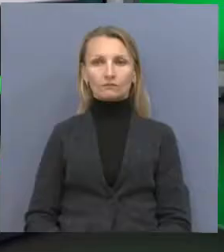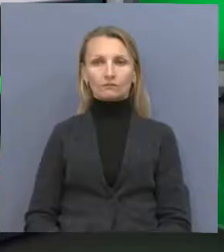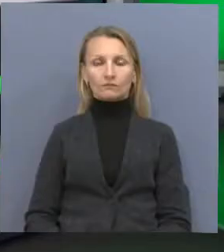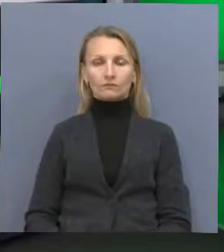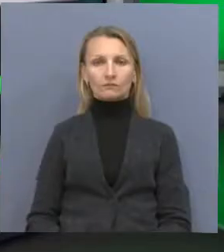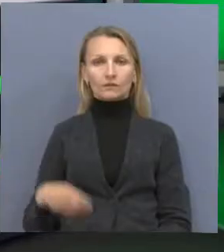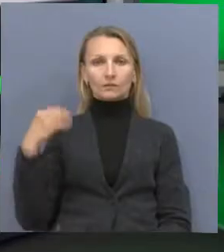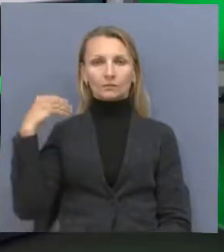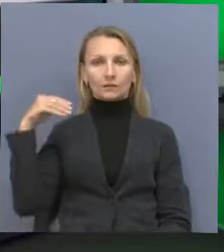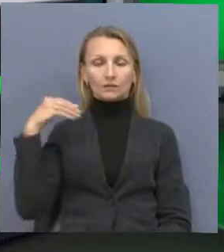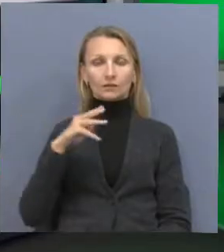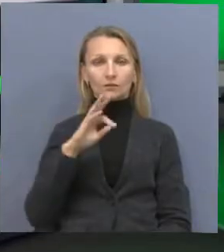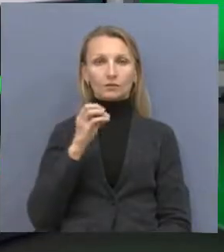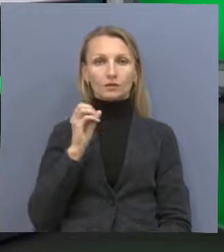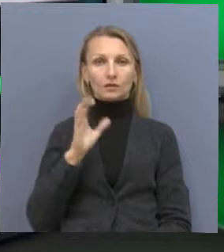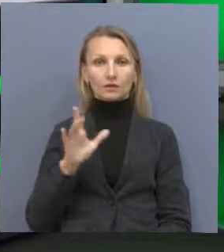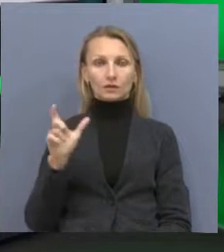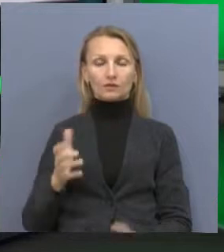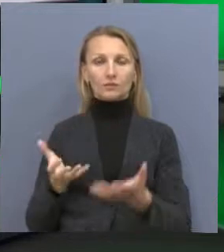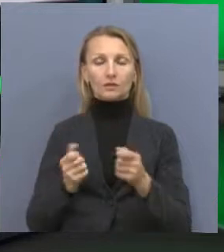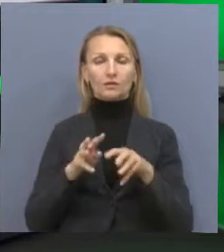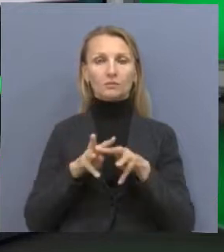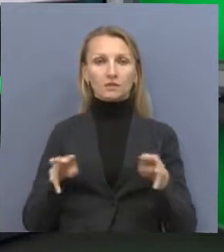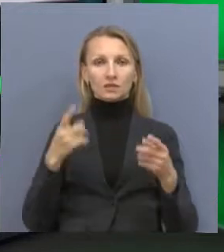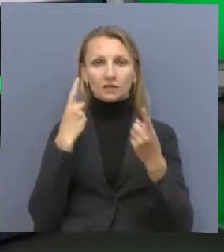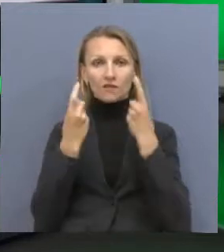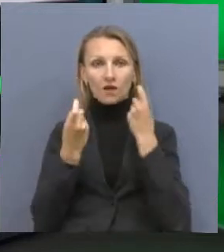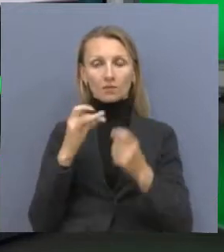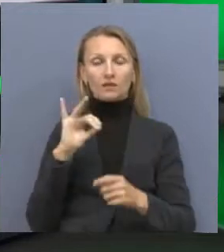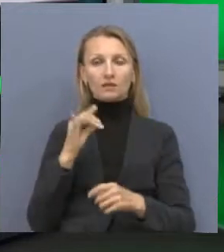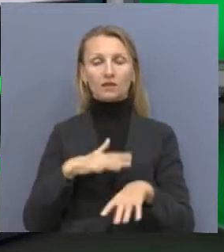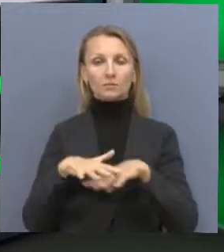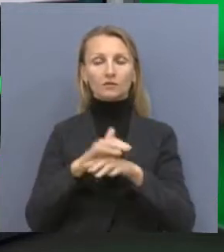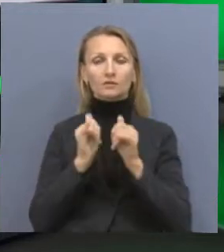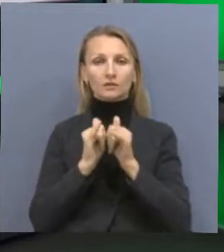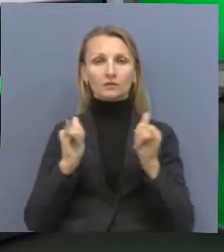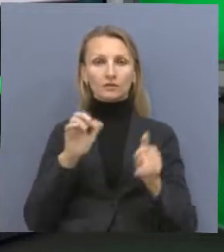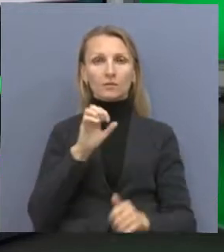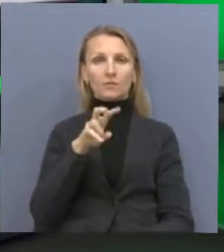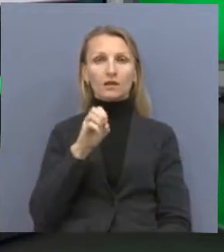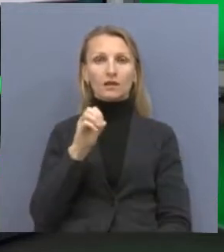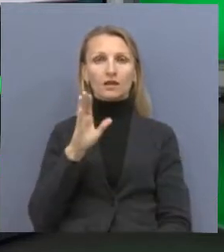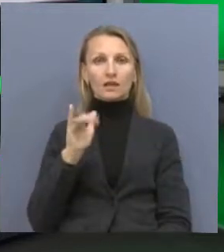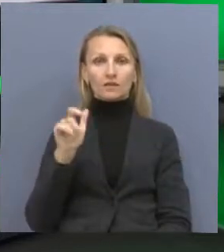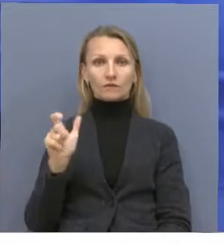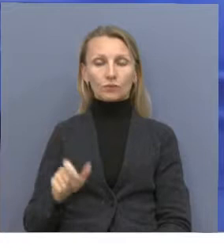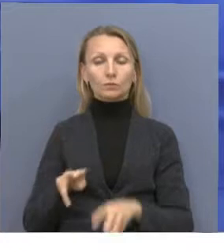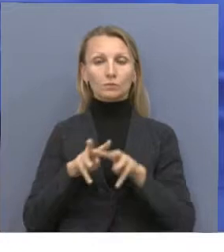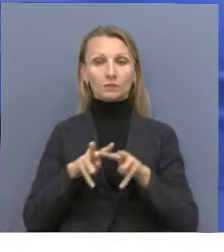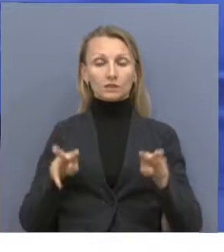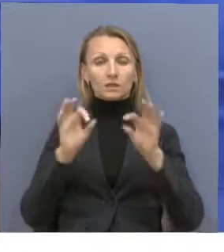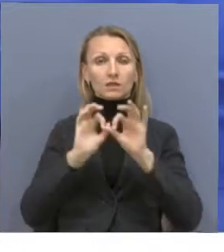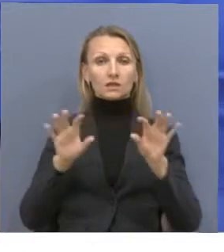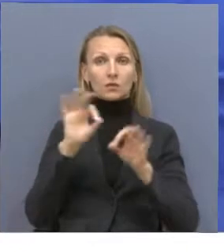Президент Касым Жумар Тукаев принял министра информации и общественного развития Аиду Балаеву. Министр проинформировала об